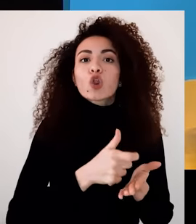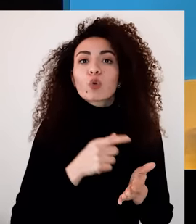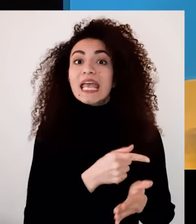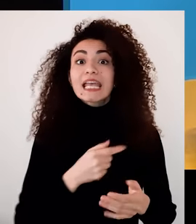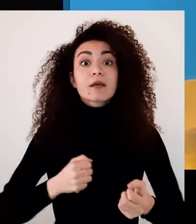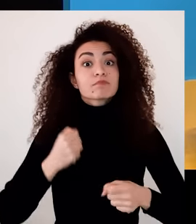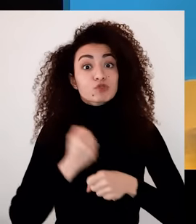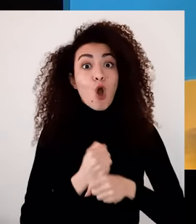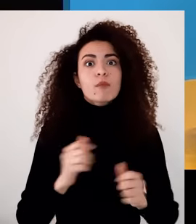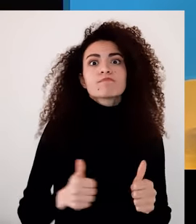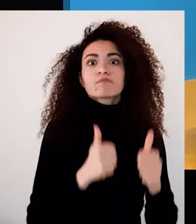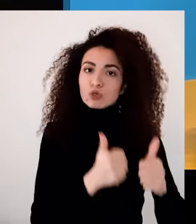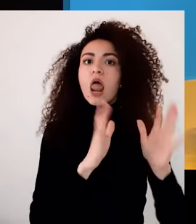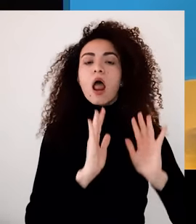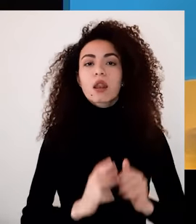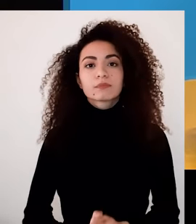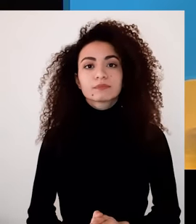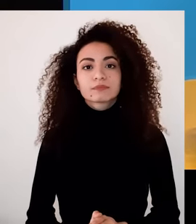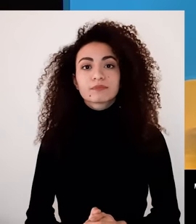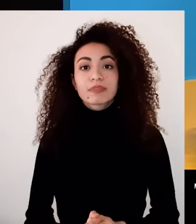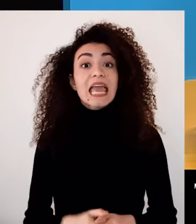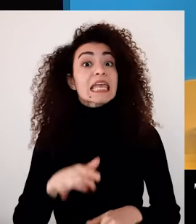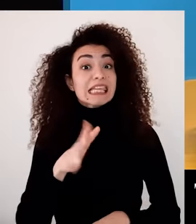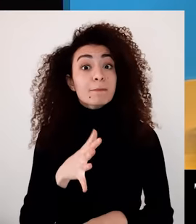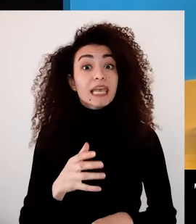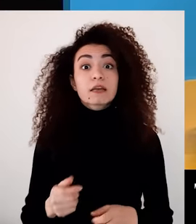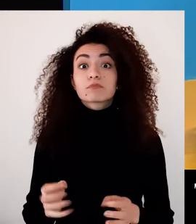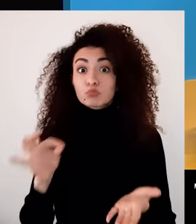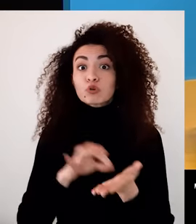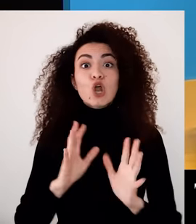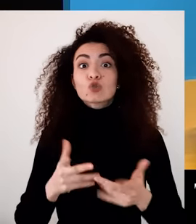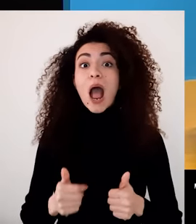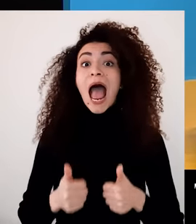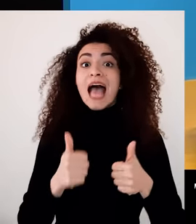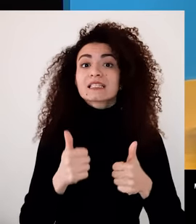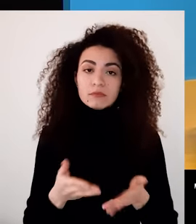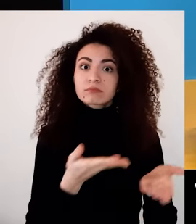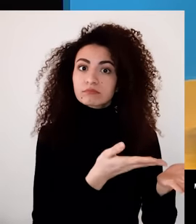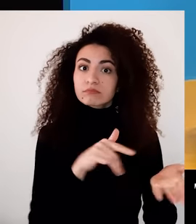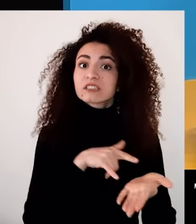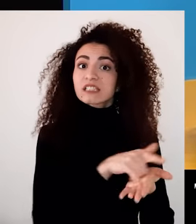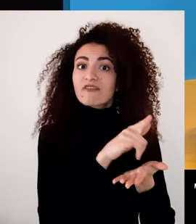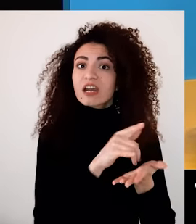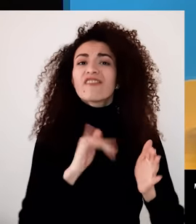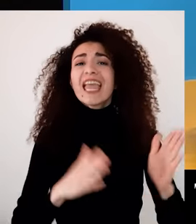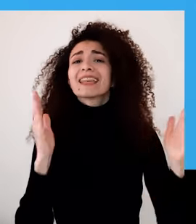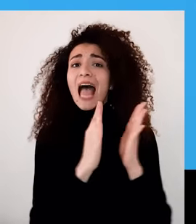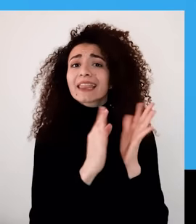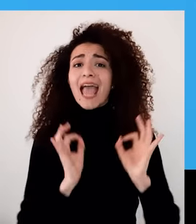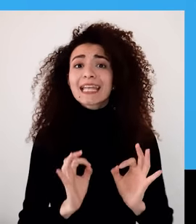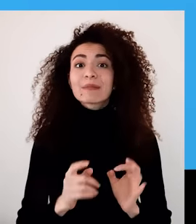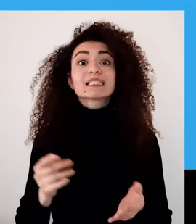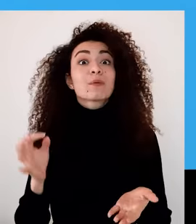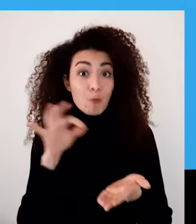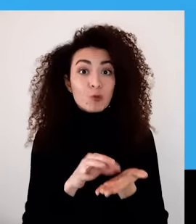لبناء مسار عمل لتحقيق زيتا الفرادية اللي قد تحصل على الأرجح تحقيق الخيار الأفضل مع